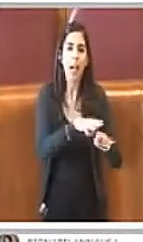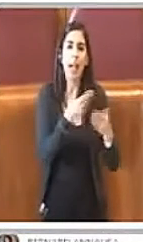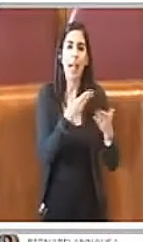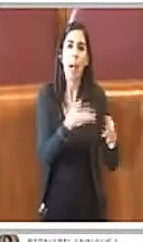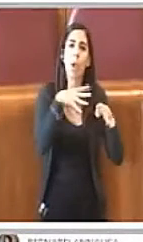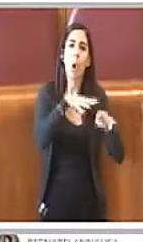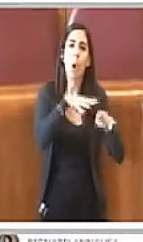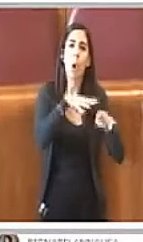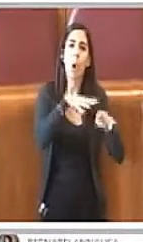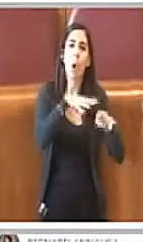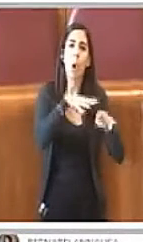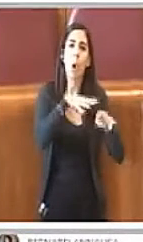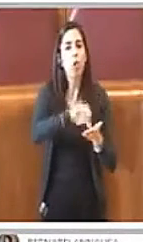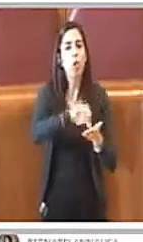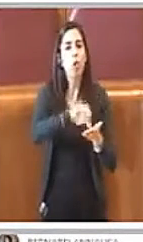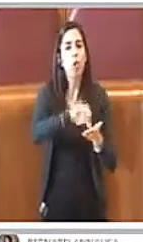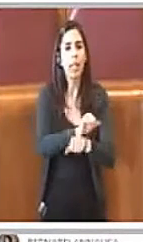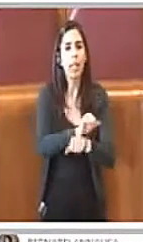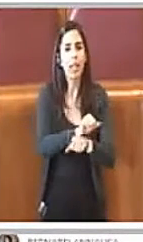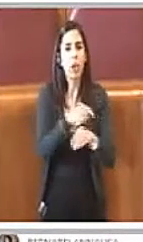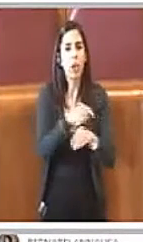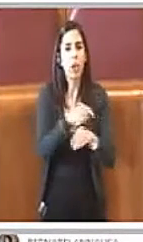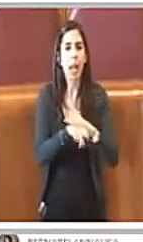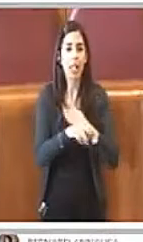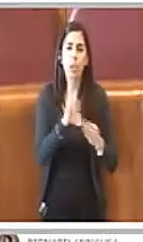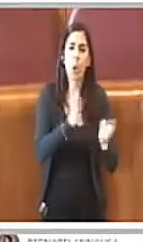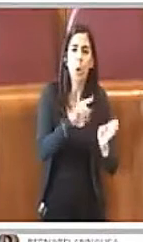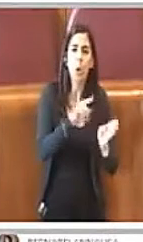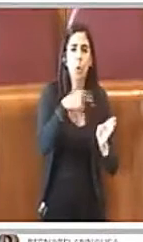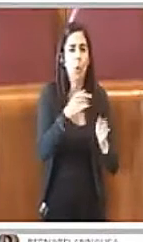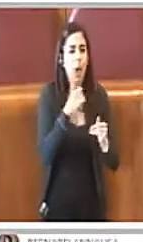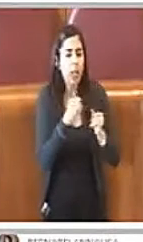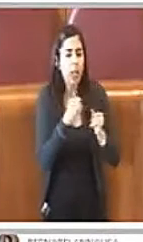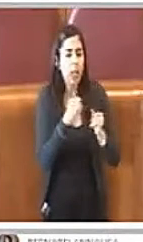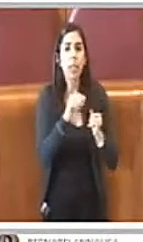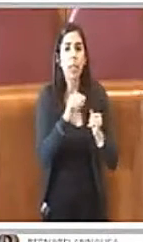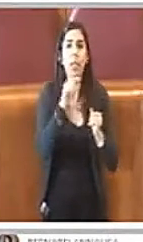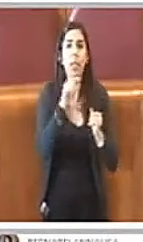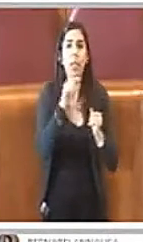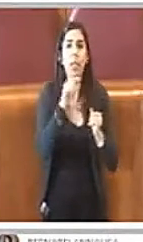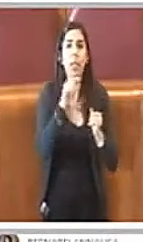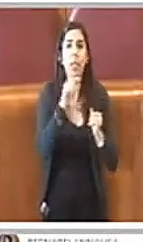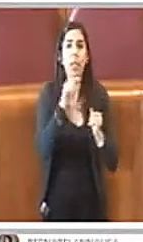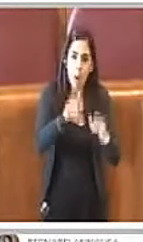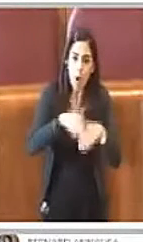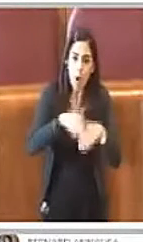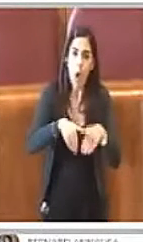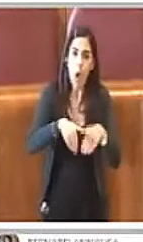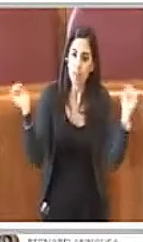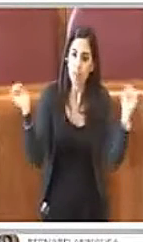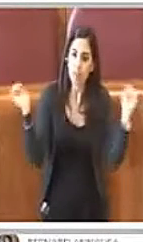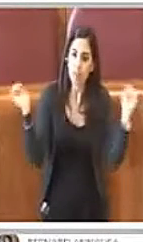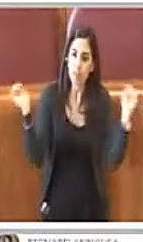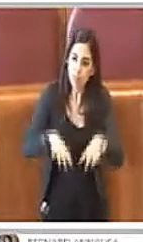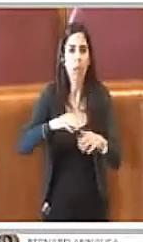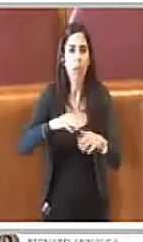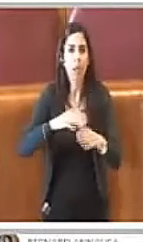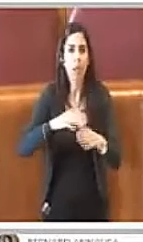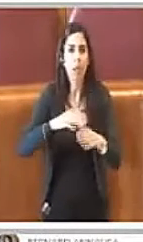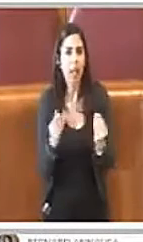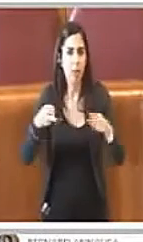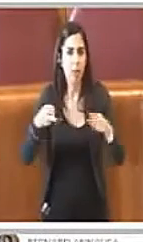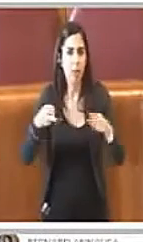torturati e assassinati, segretamente con l'oppuntamento in fosse comuni o gettati nell'oceano